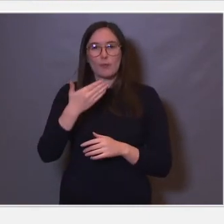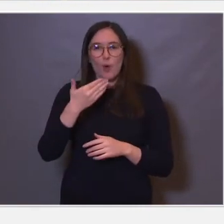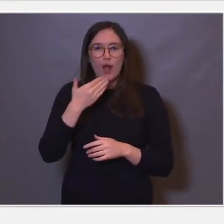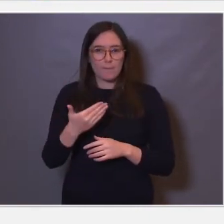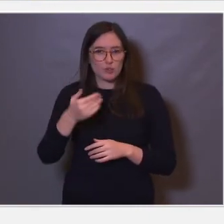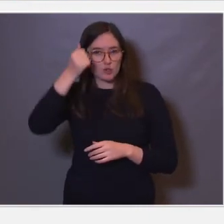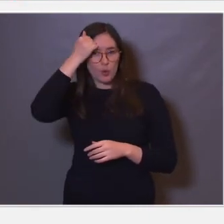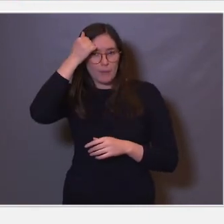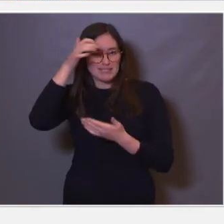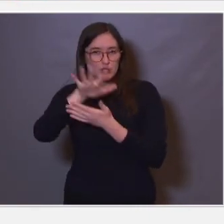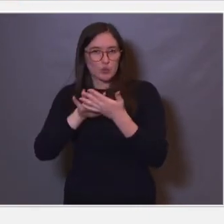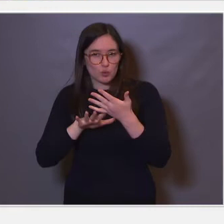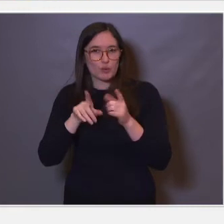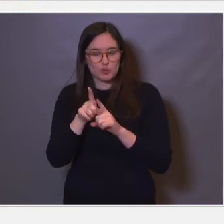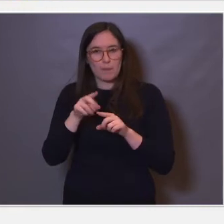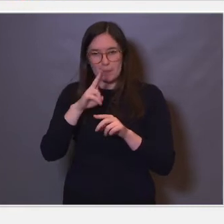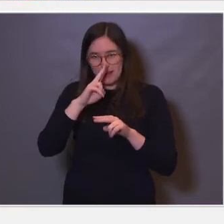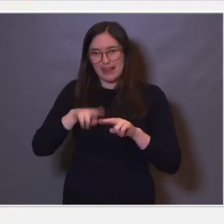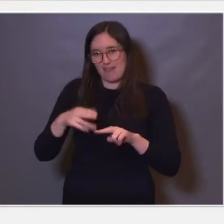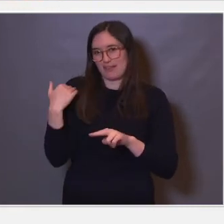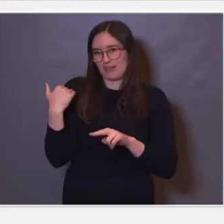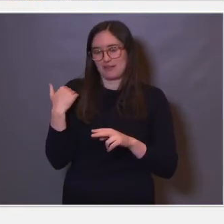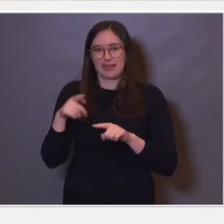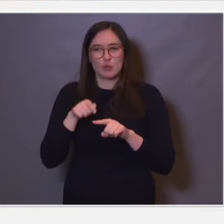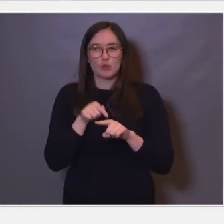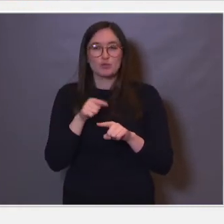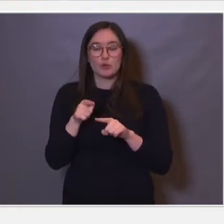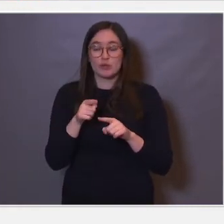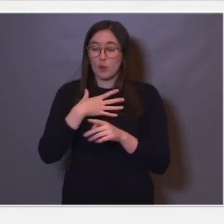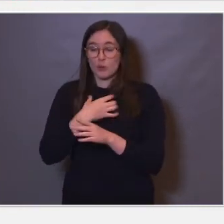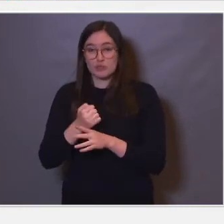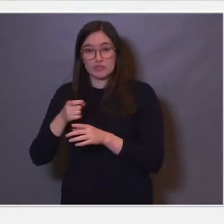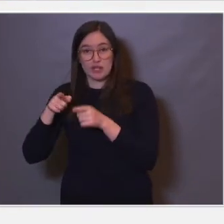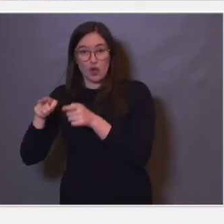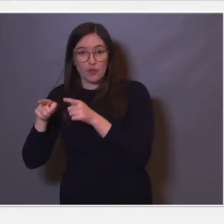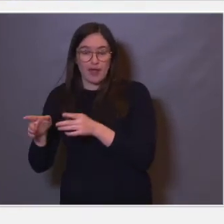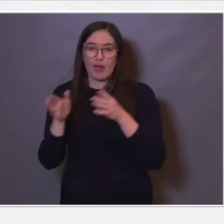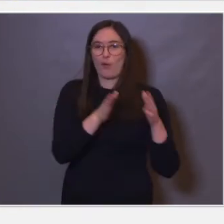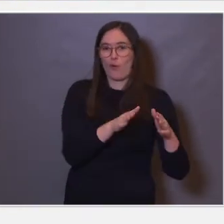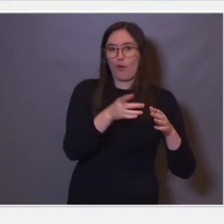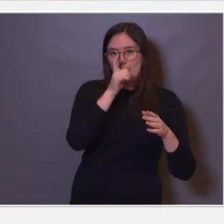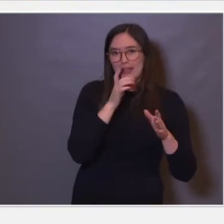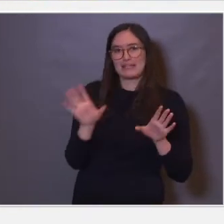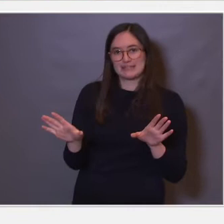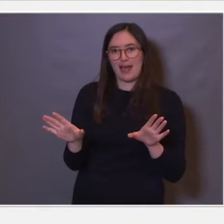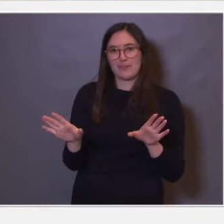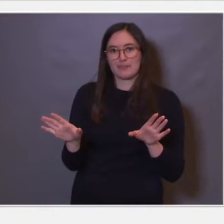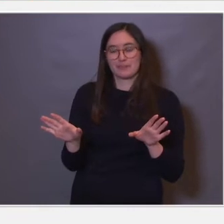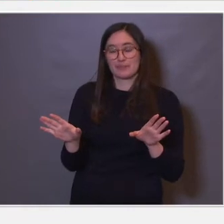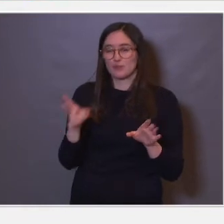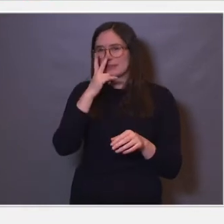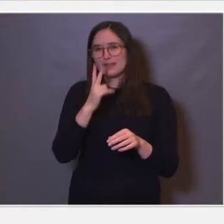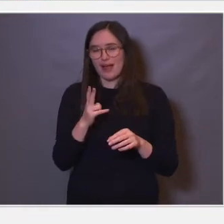nevnt i innledningen, eller introduksjonen, hos en rotte og også hos en menneske. man ser at de ikke bare